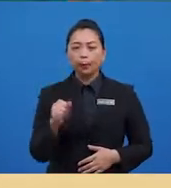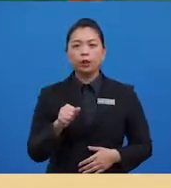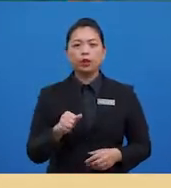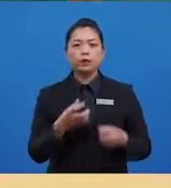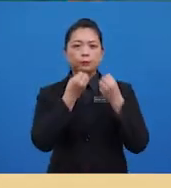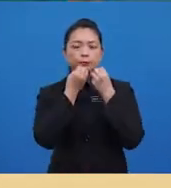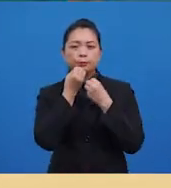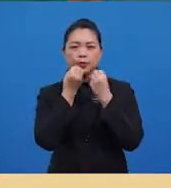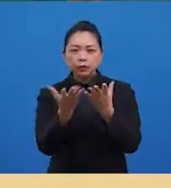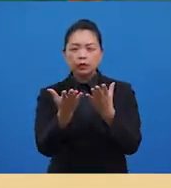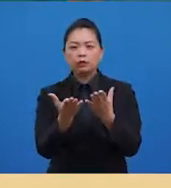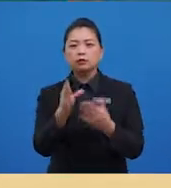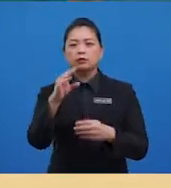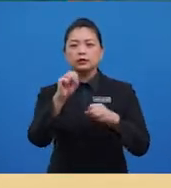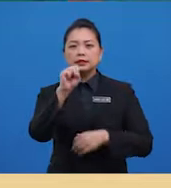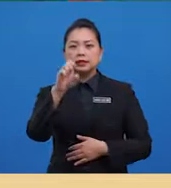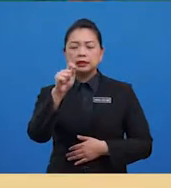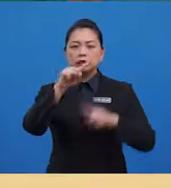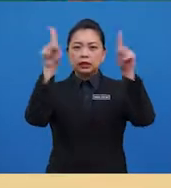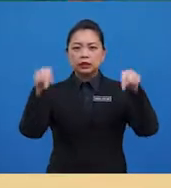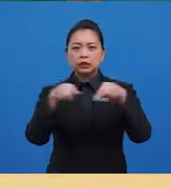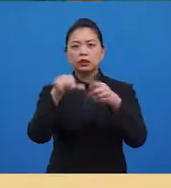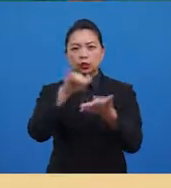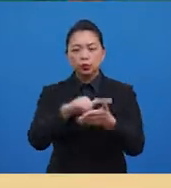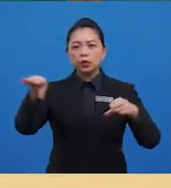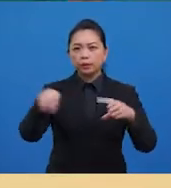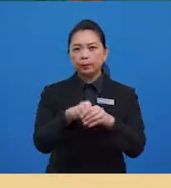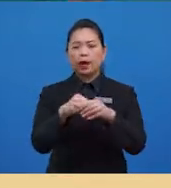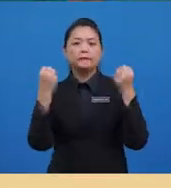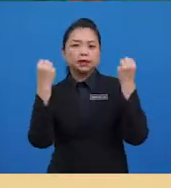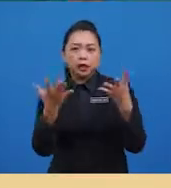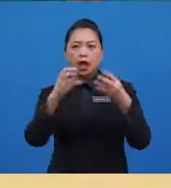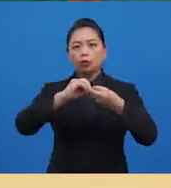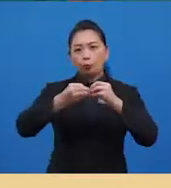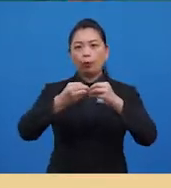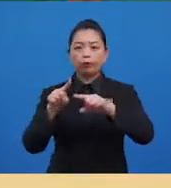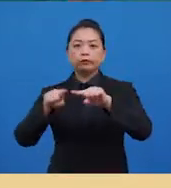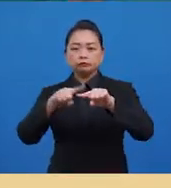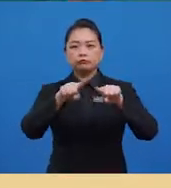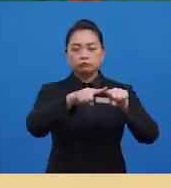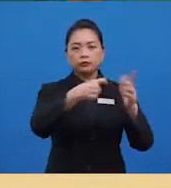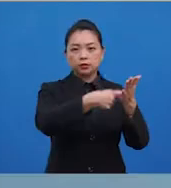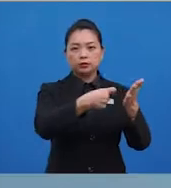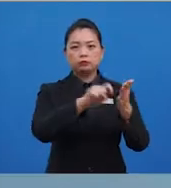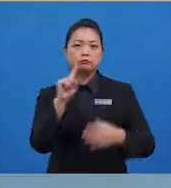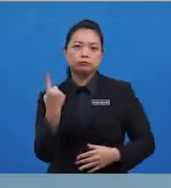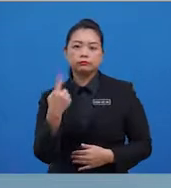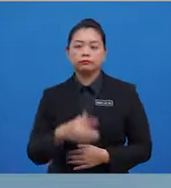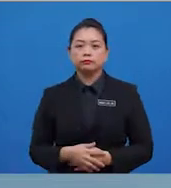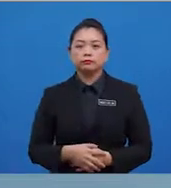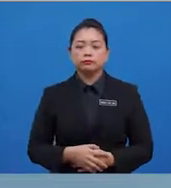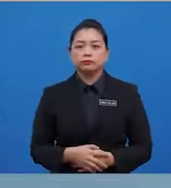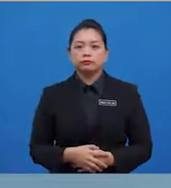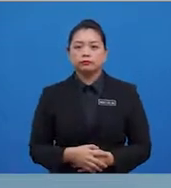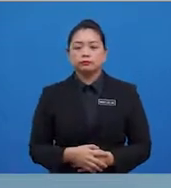bahawa set data tersebut melibatkan banyak nombor berbeza nilainya. Dalam